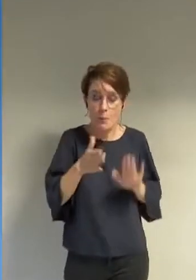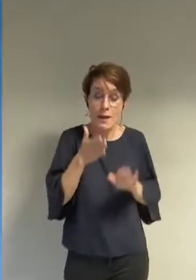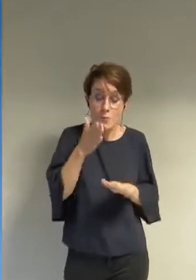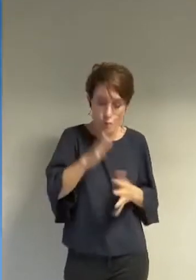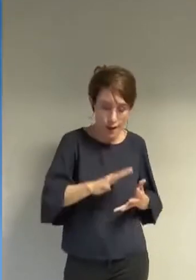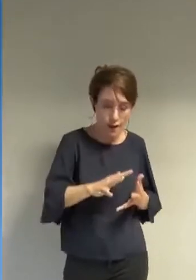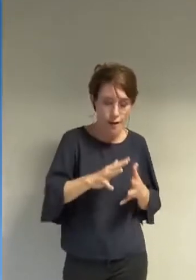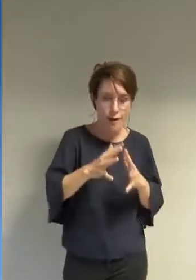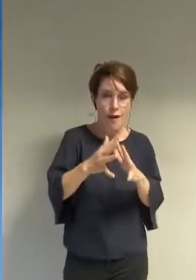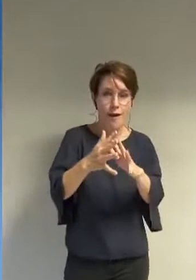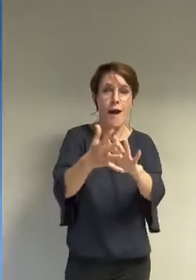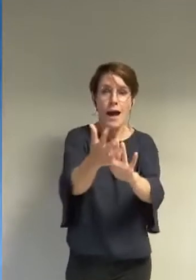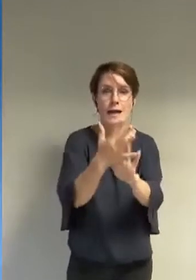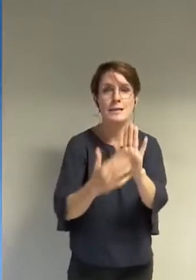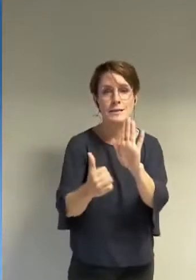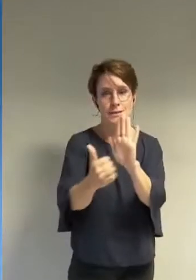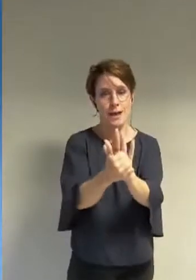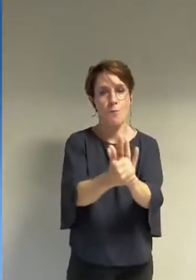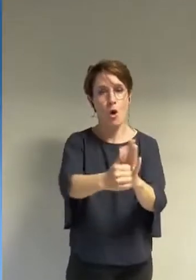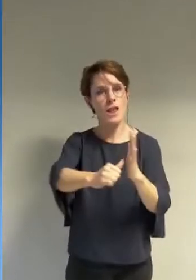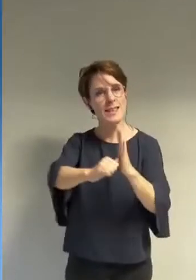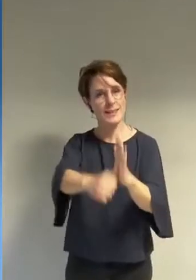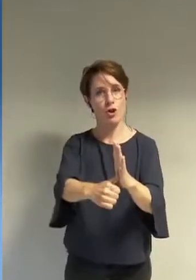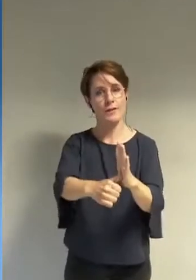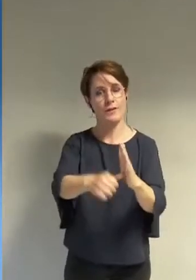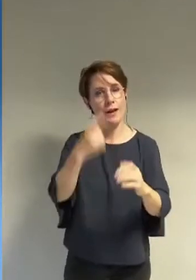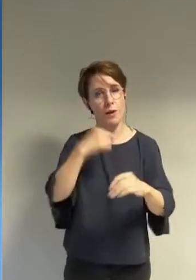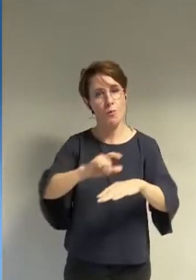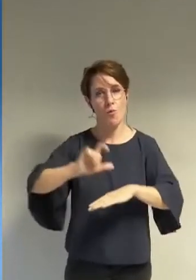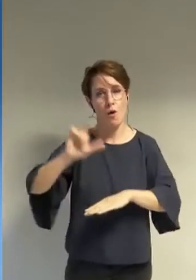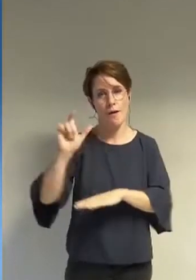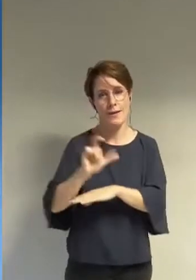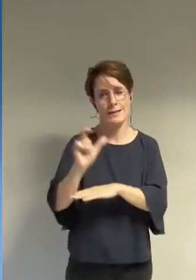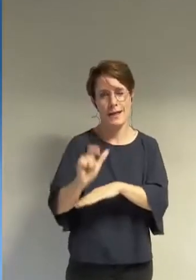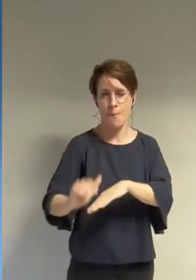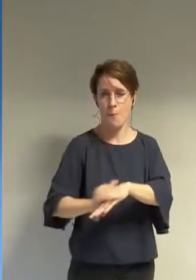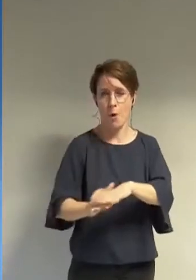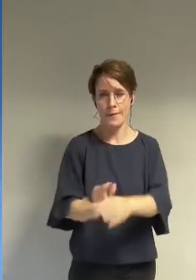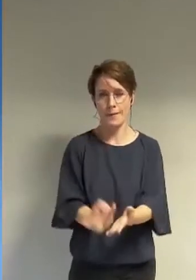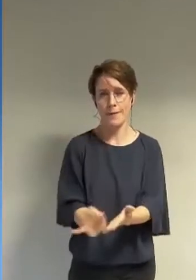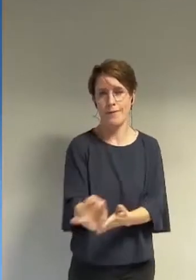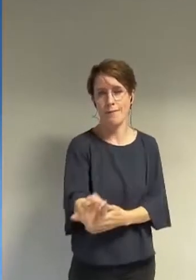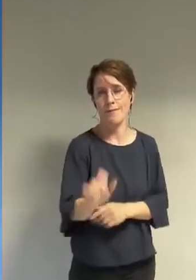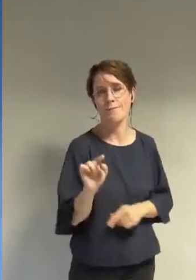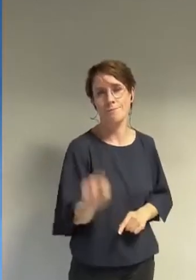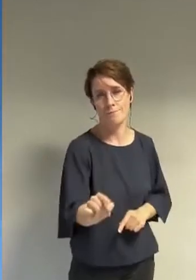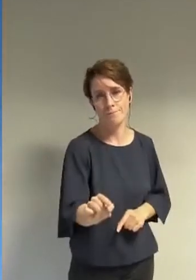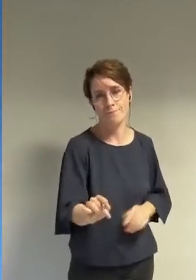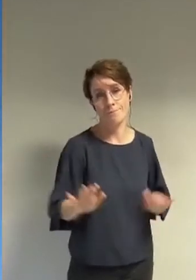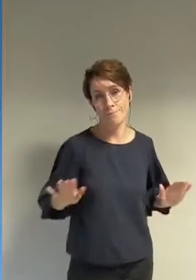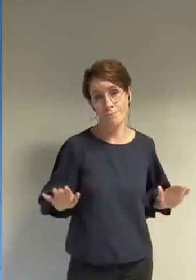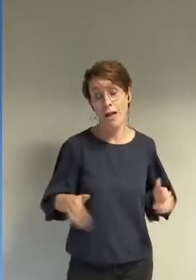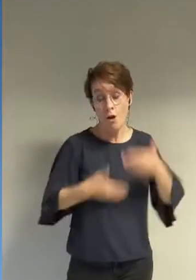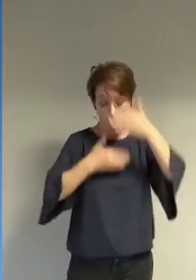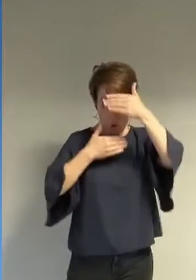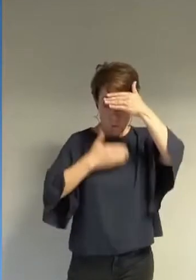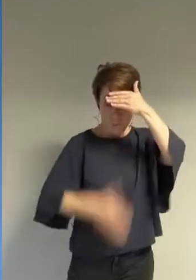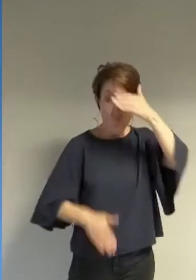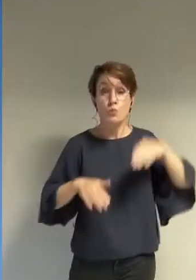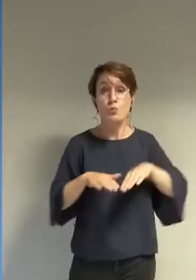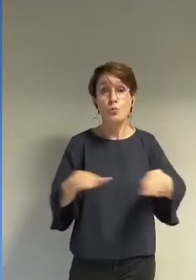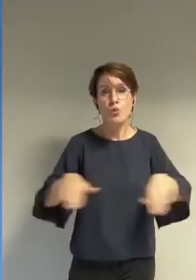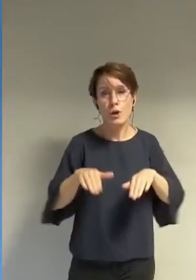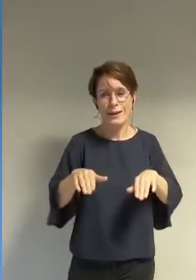le symbole identitaire de courant de l'islam politique le burkini est devenu en réalité un